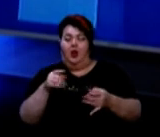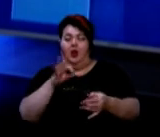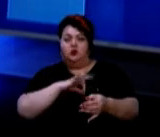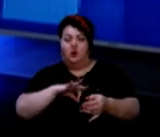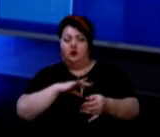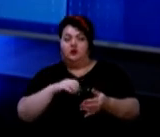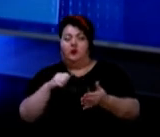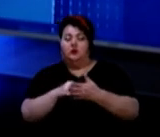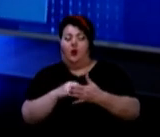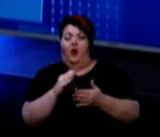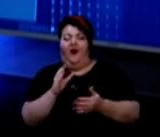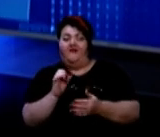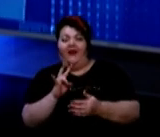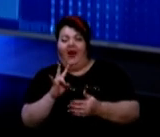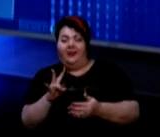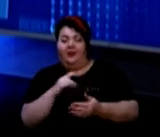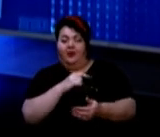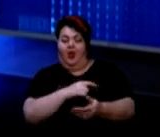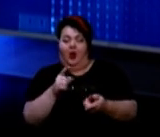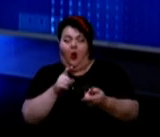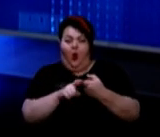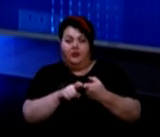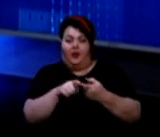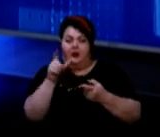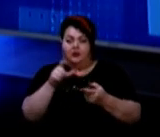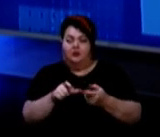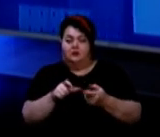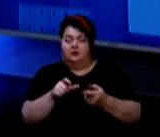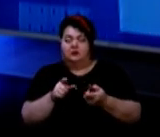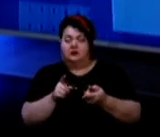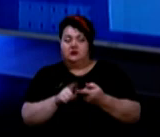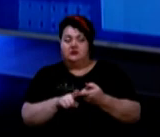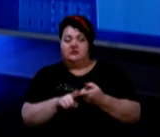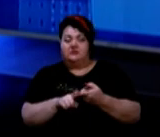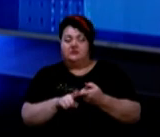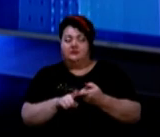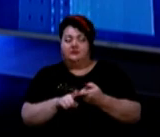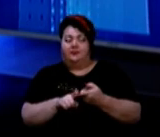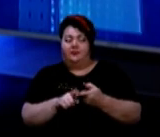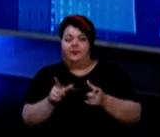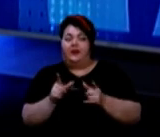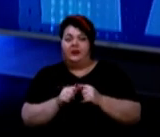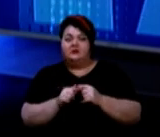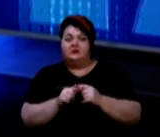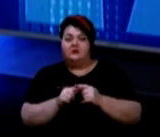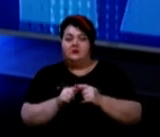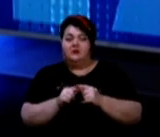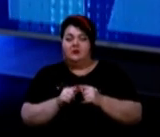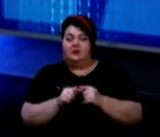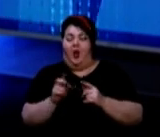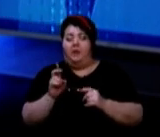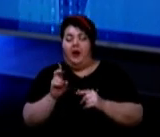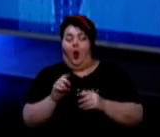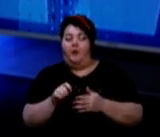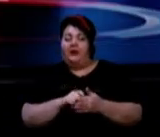системи людини. Тобто, немає контакта прямого з біоматеріалом, правильно говорити,